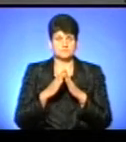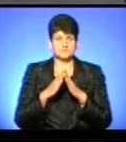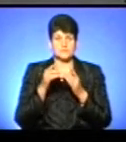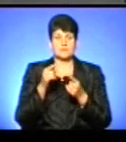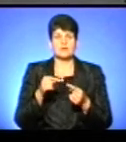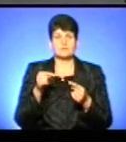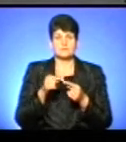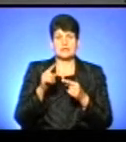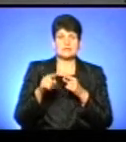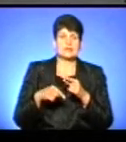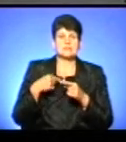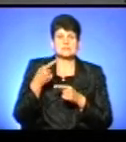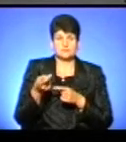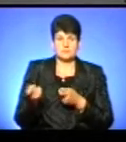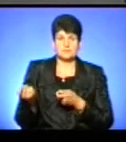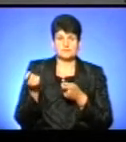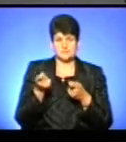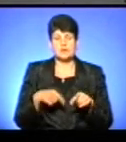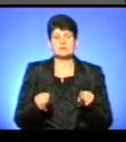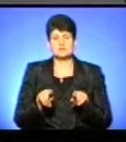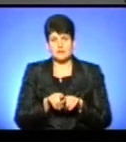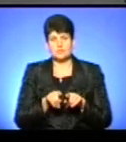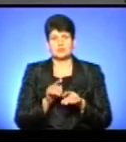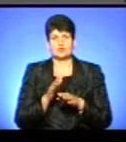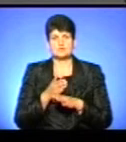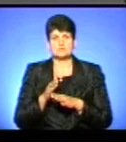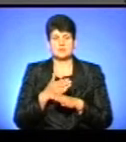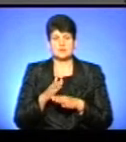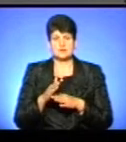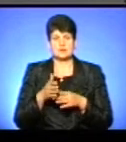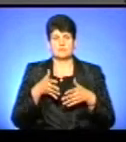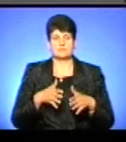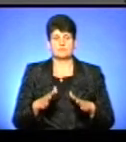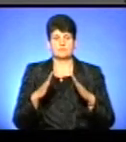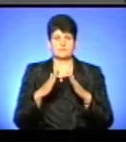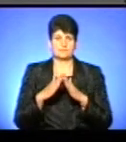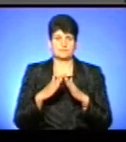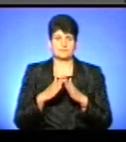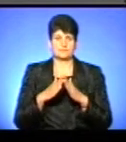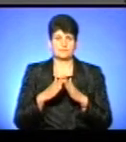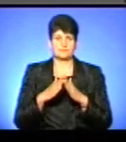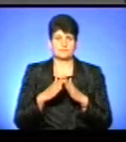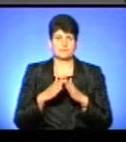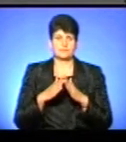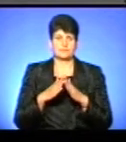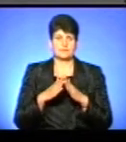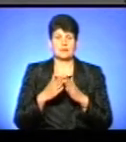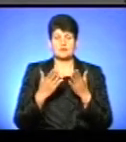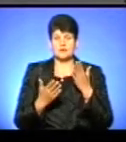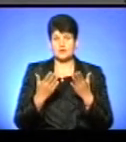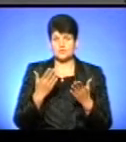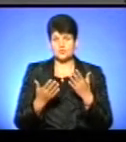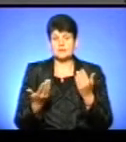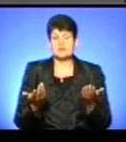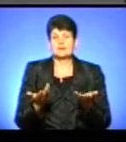відповідно, наступна поставка, відповідно, так само буде розпреділятися між пологовими відділеннями. Разом з тим, якщо